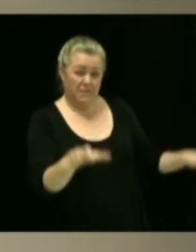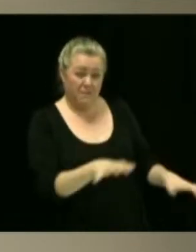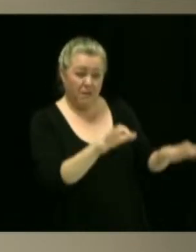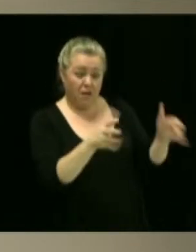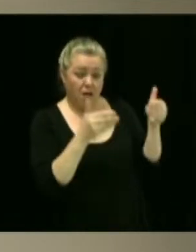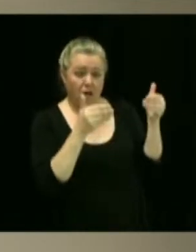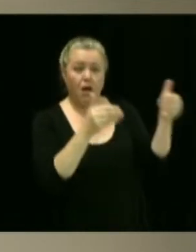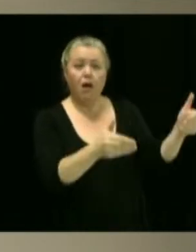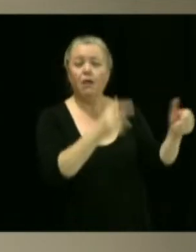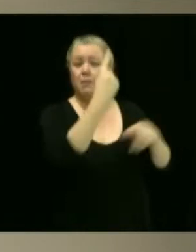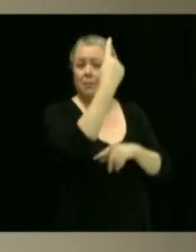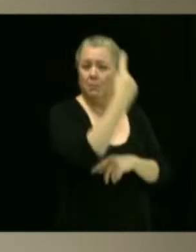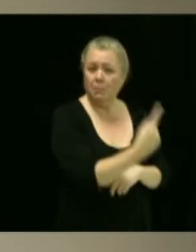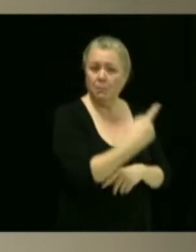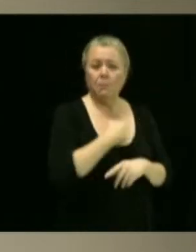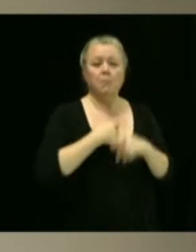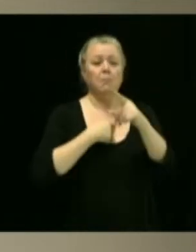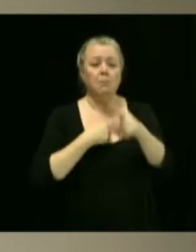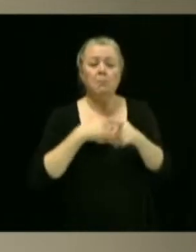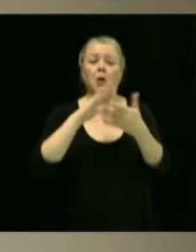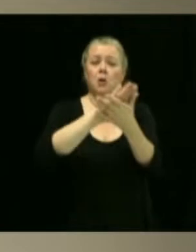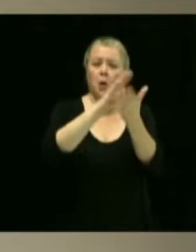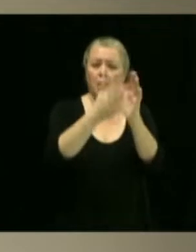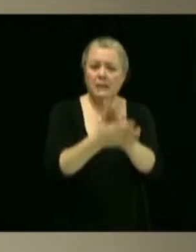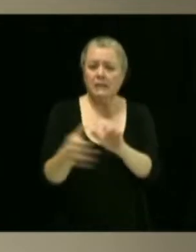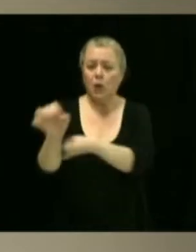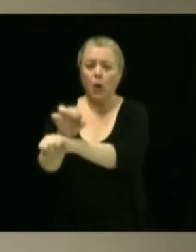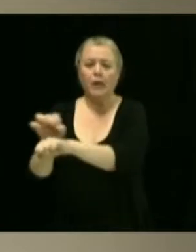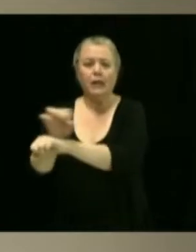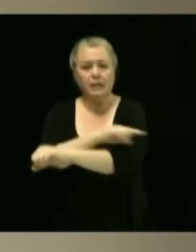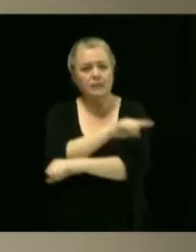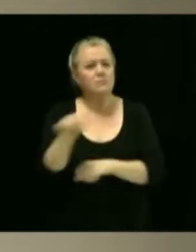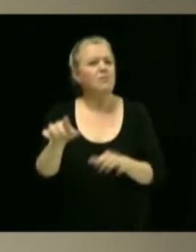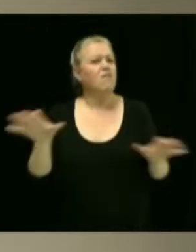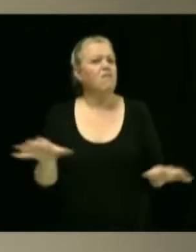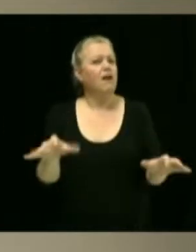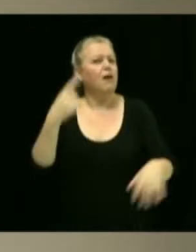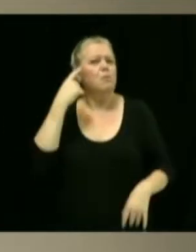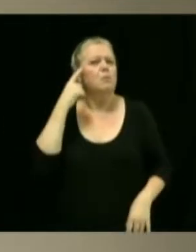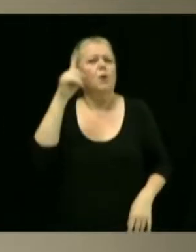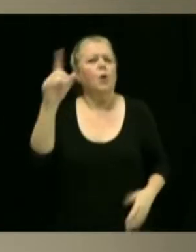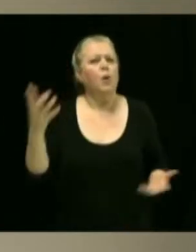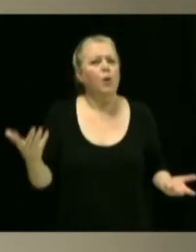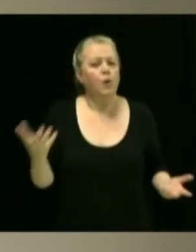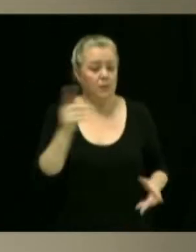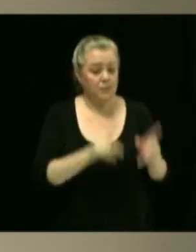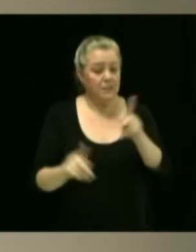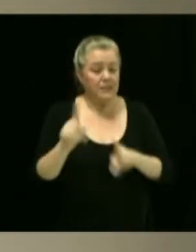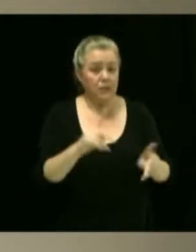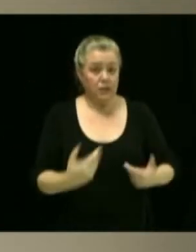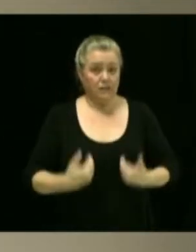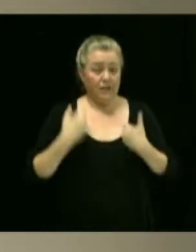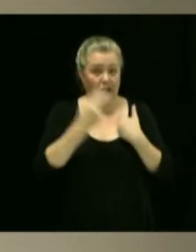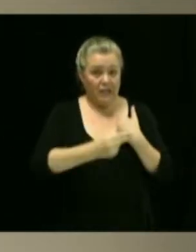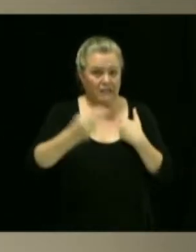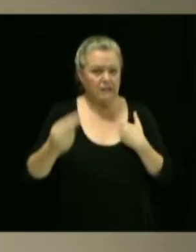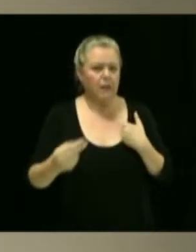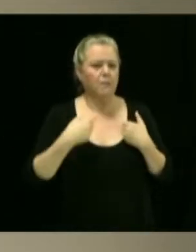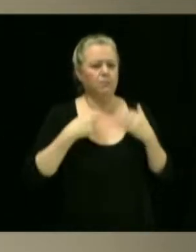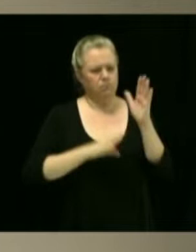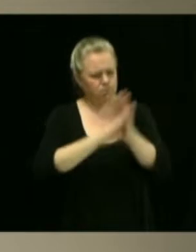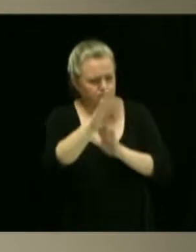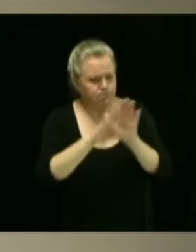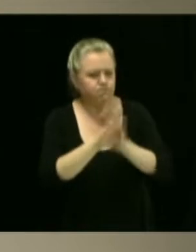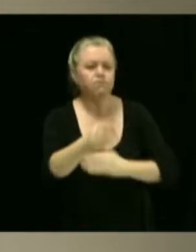'organismes du milieu pour améliorer la qualité de vie des personnes en situation de handicap. Le prix d'excellence Victoria-Ville-Ville